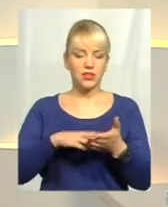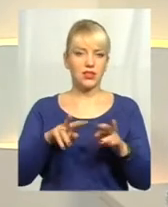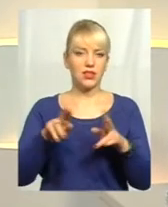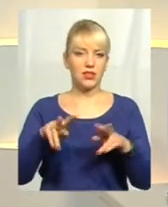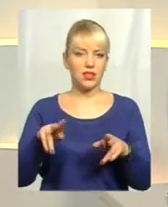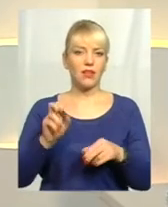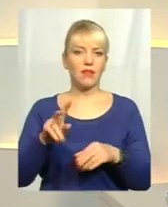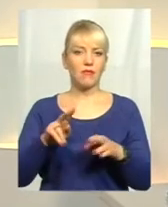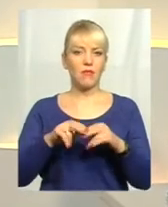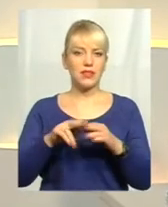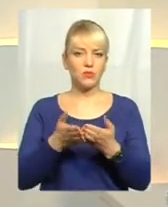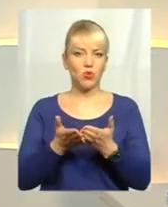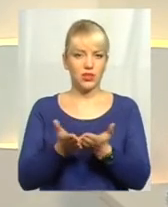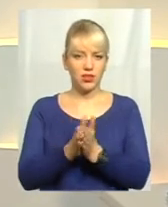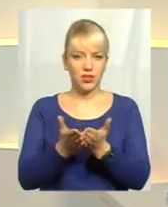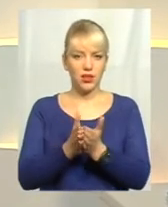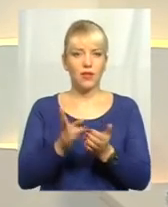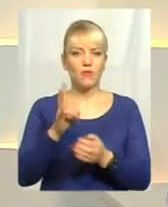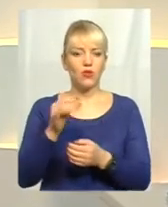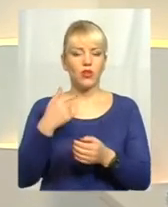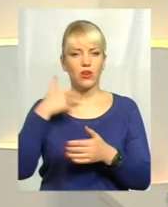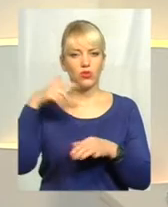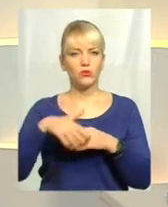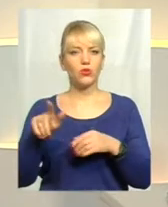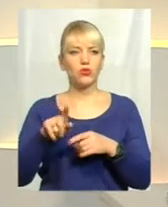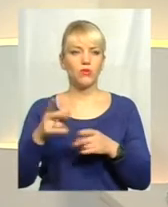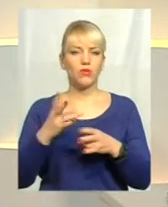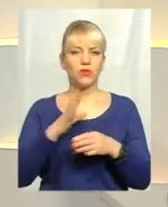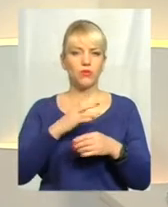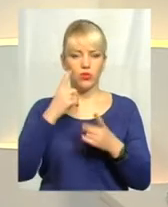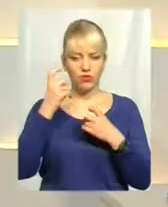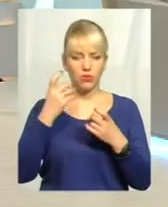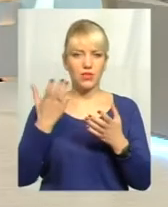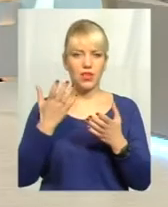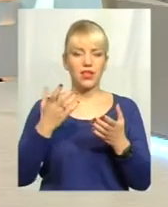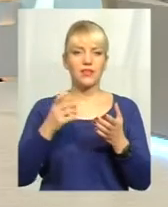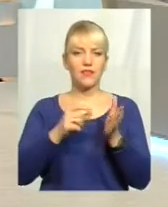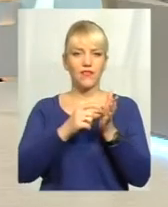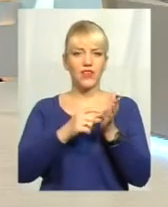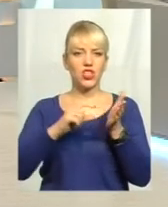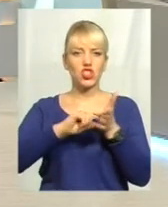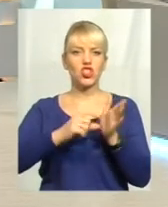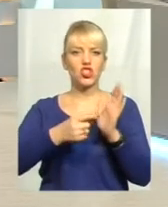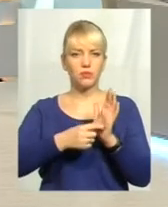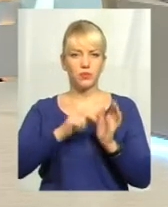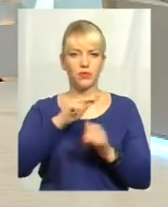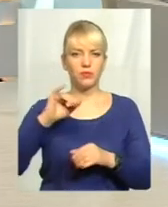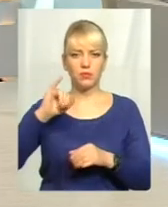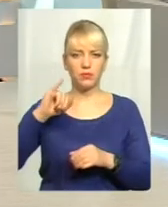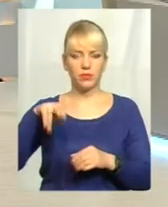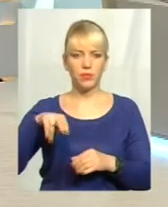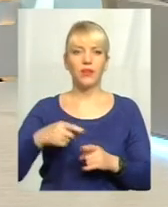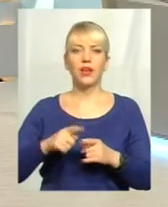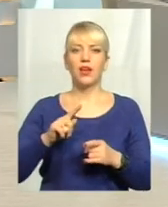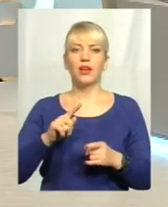паспорті, але я так розумію, що якась важлива інформація має бути і в тому чіпі, так? Яка саме? В принципі,